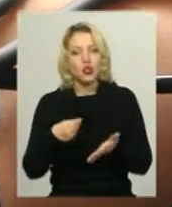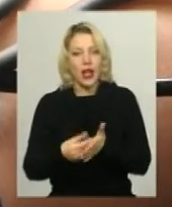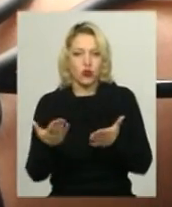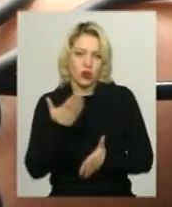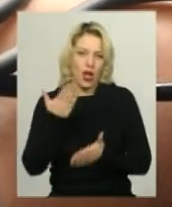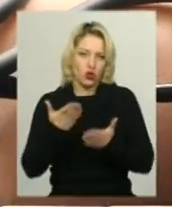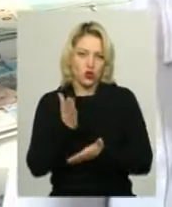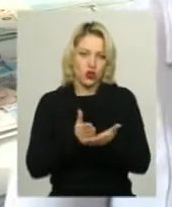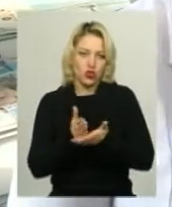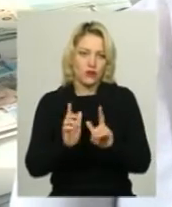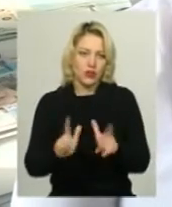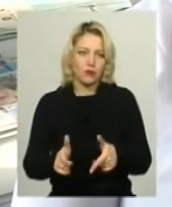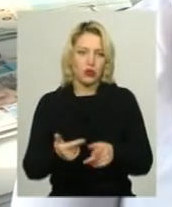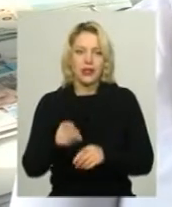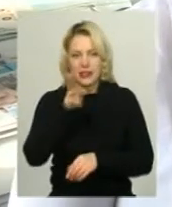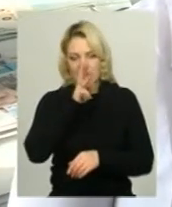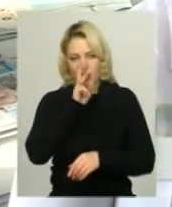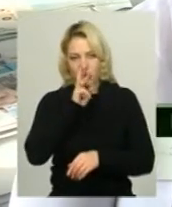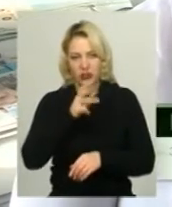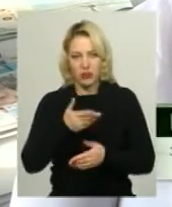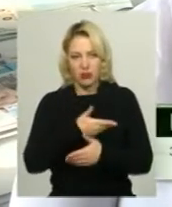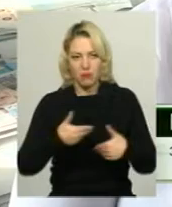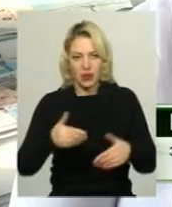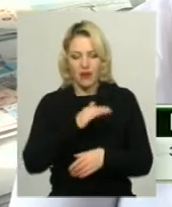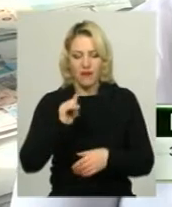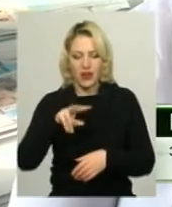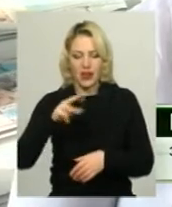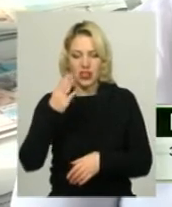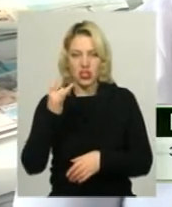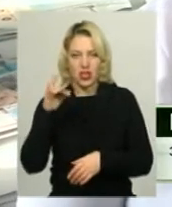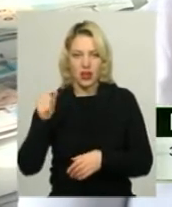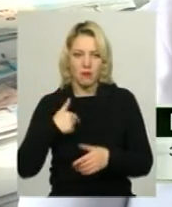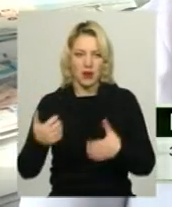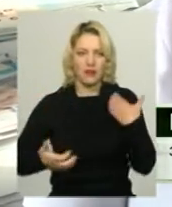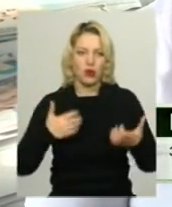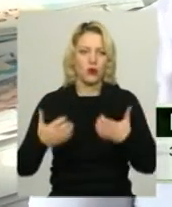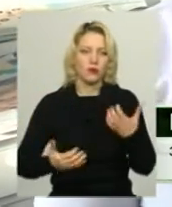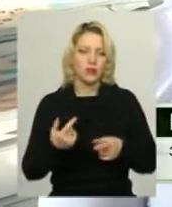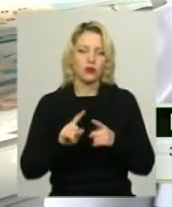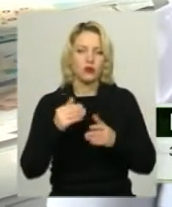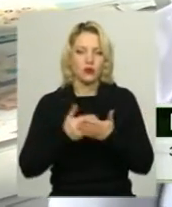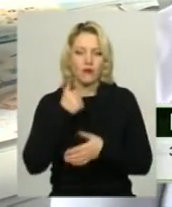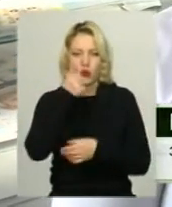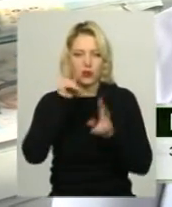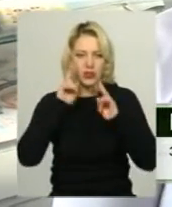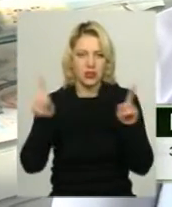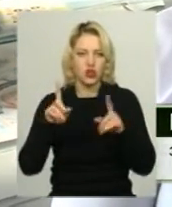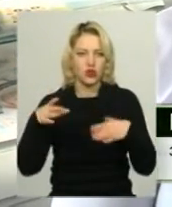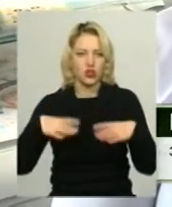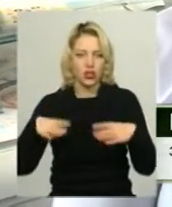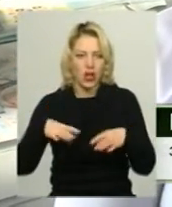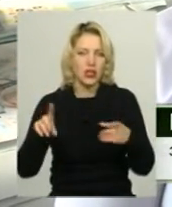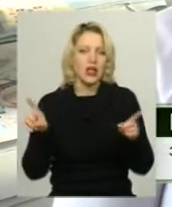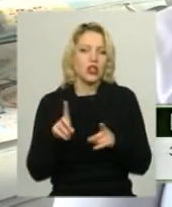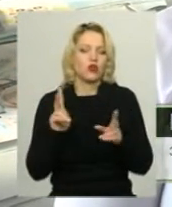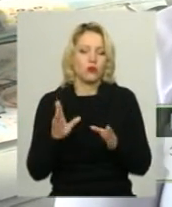чиновники погодяться. Заробітною платньою ми вже, як фельдшера, трошечки хвилюємося. З Нового року ми не знаємо, що очікувати і